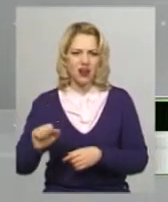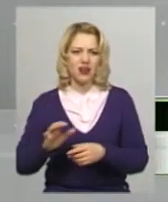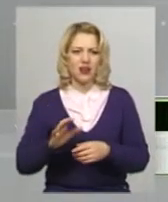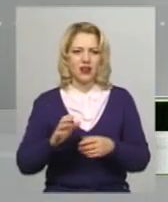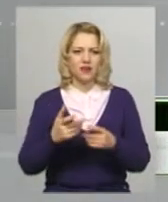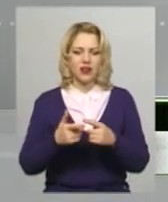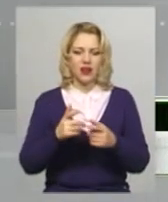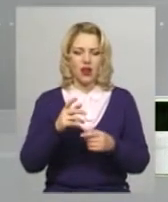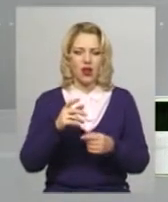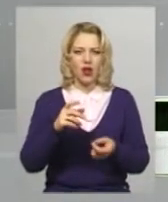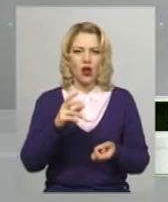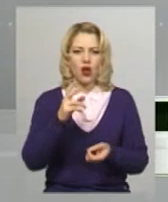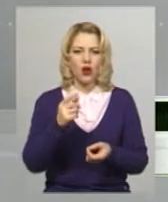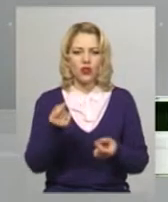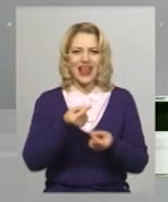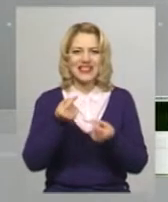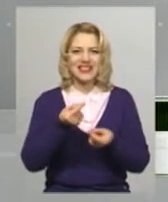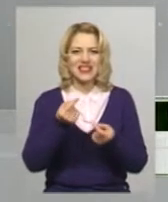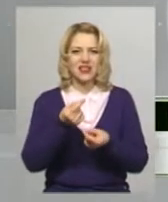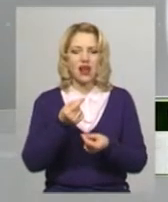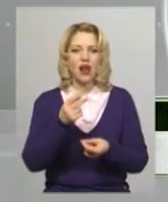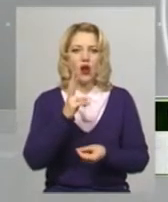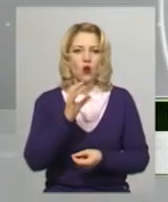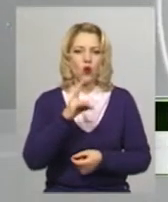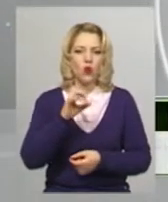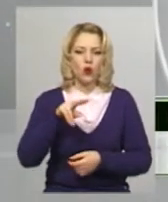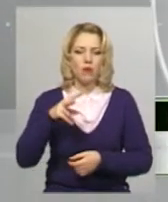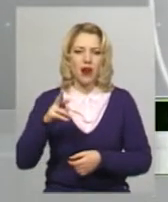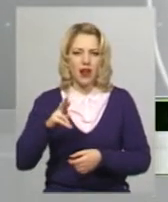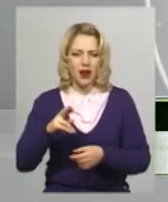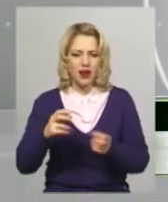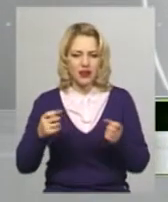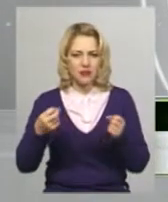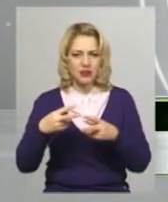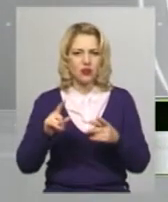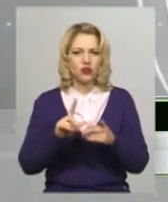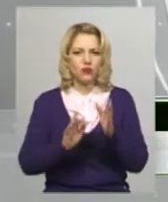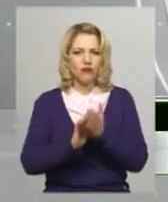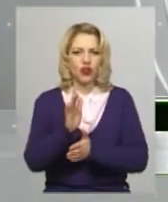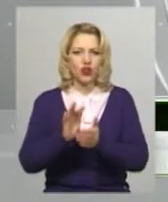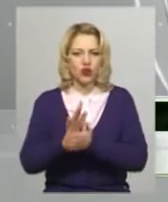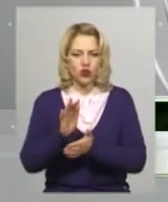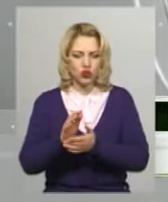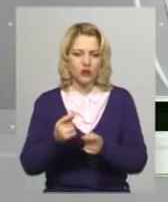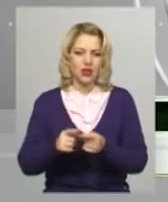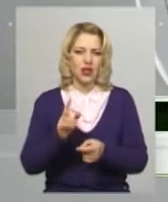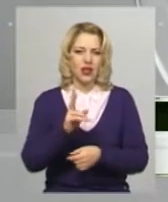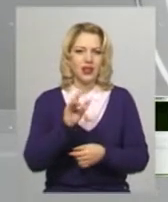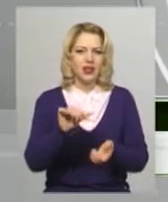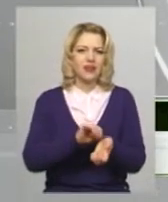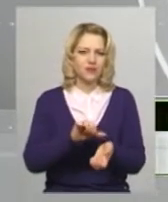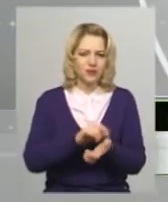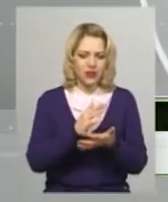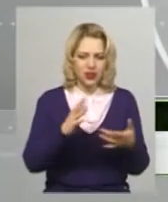насіння конопель, призначених для подальшого вирощення в домашніх умовах і спеціальних гроубоксів, яких канабіс можна було навіть вдома